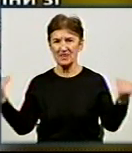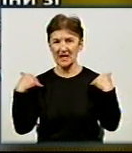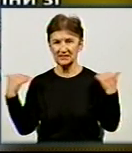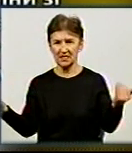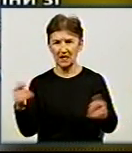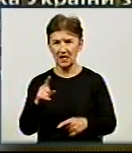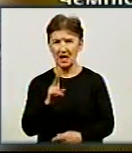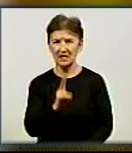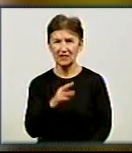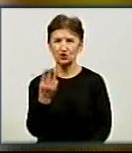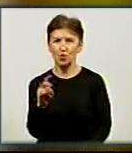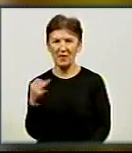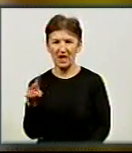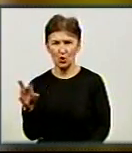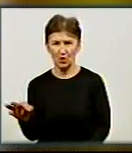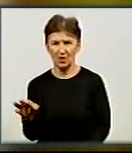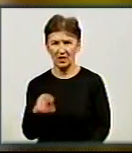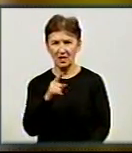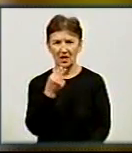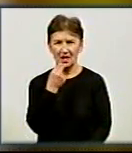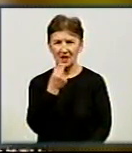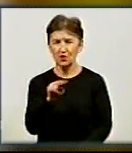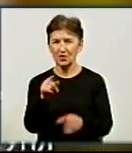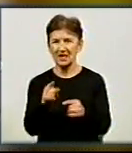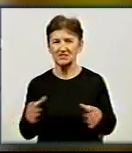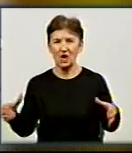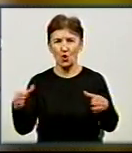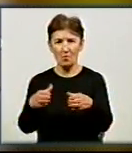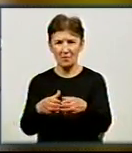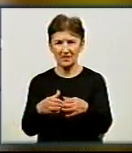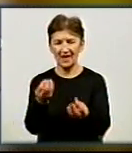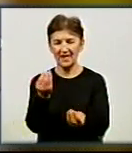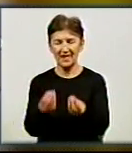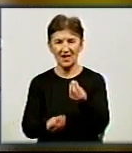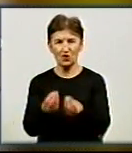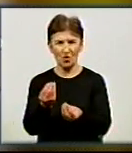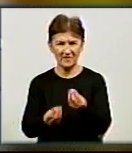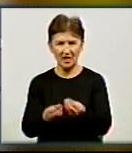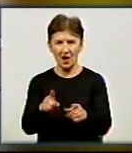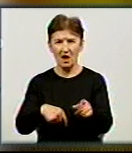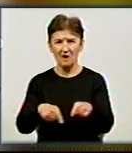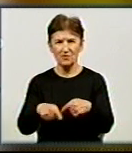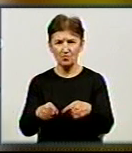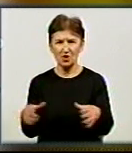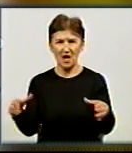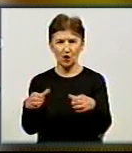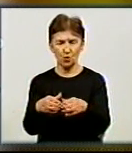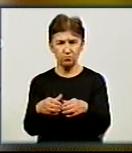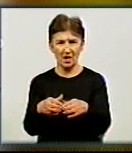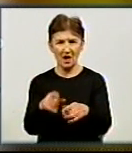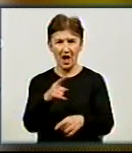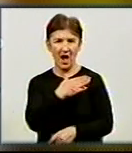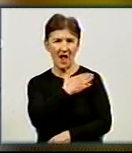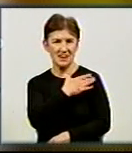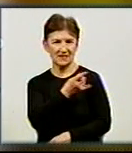світу Катерина Шумейко. У номінації «Найкраща команда в ігрових видах спорту» футбольний клуб «Олександрія», що посів